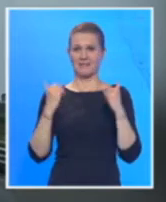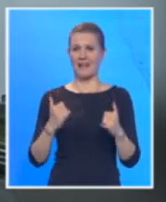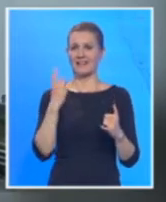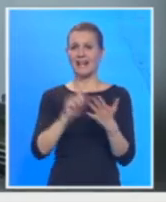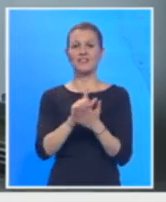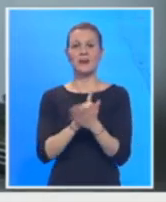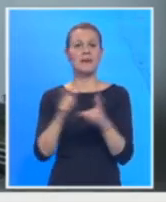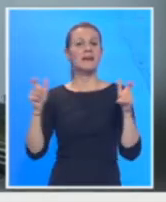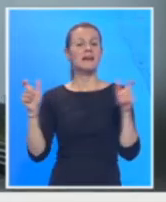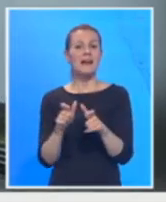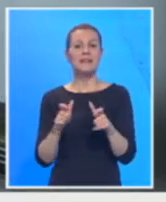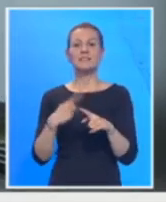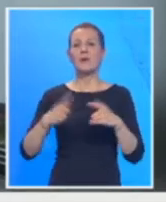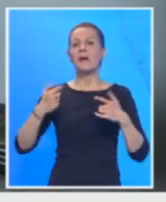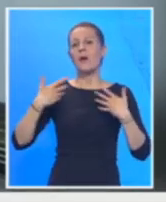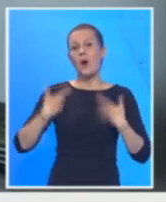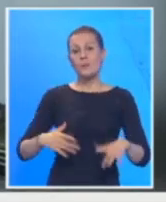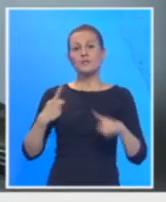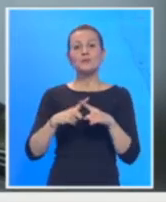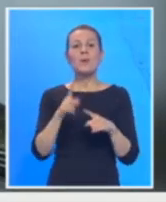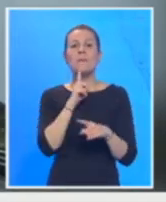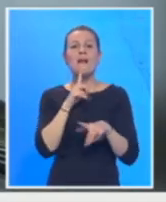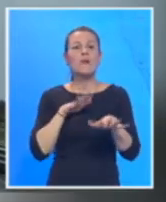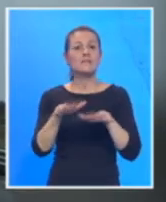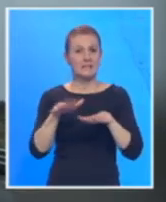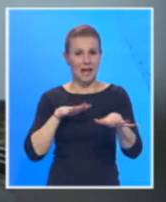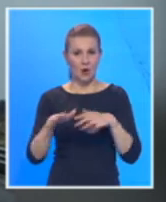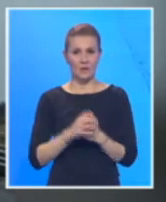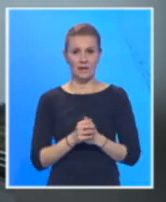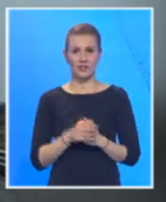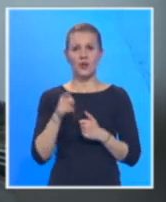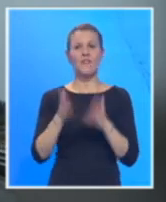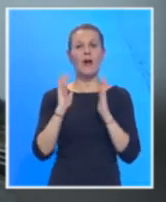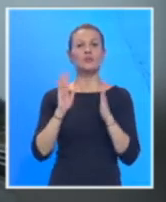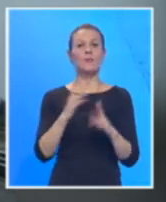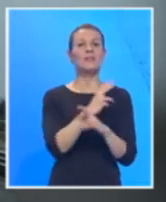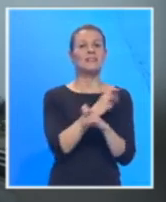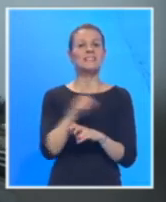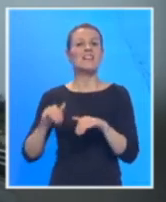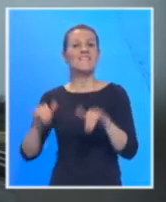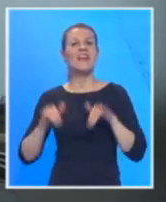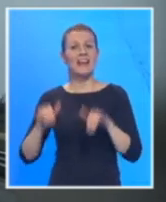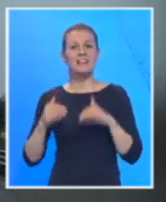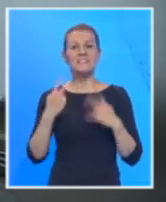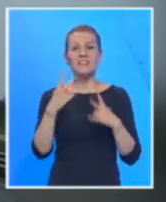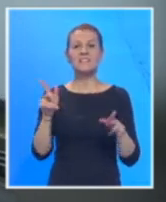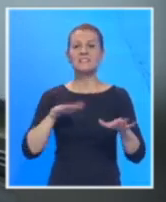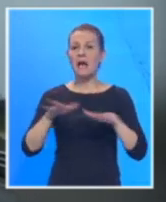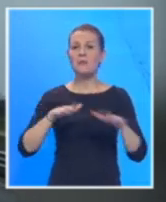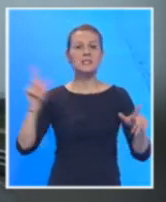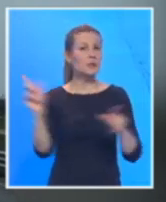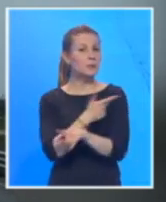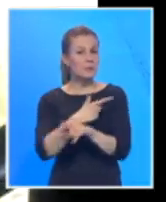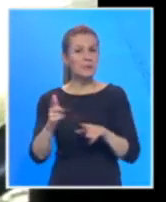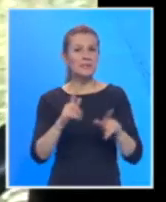puštenije jer saobraćaj je minimalan, pogotovo putnički. Na snimku autoputa Trst Venecija se vidi da saobraćaja gotovo nema, slično i po